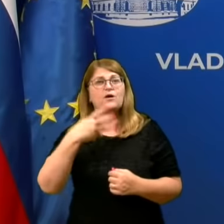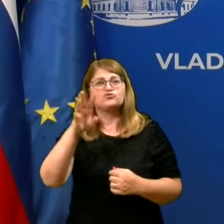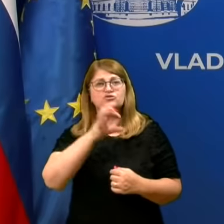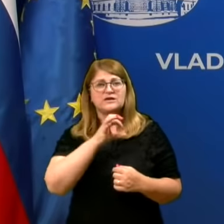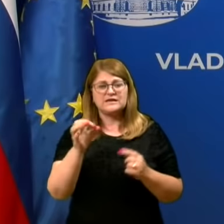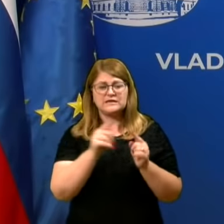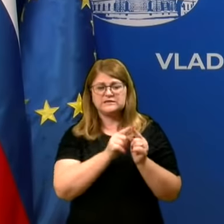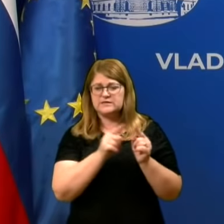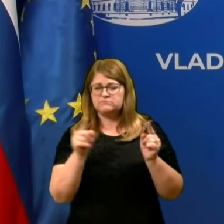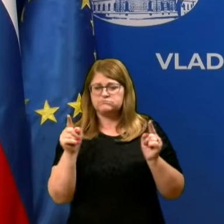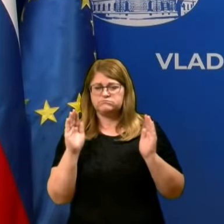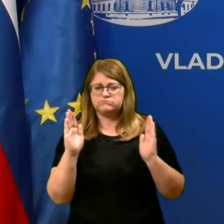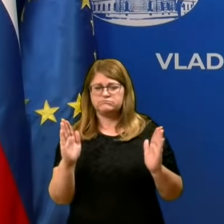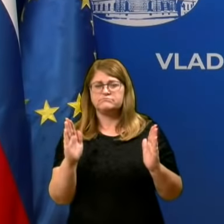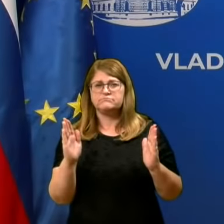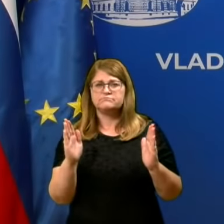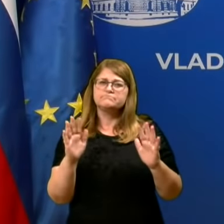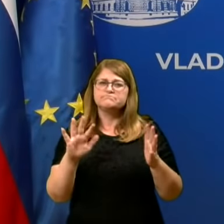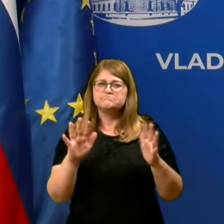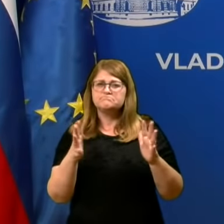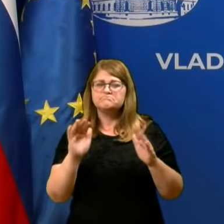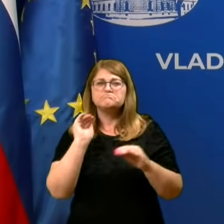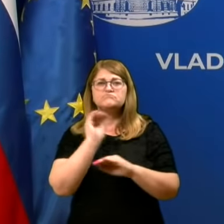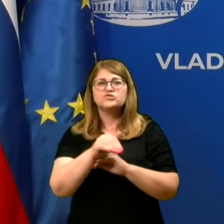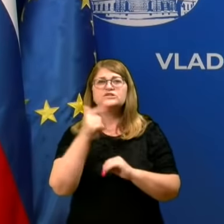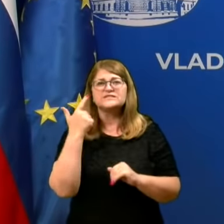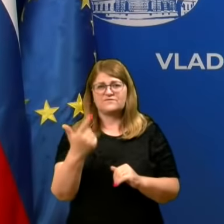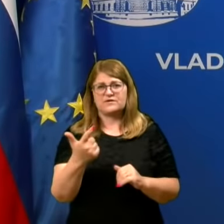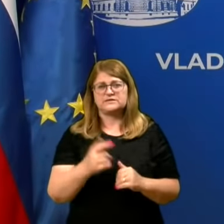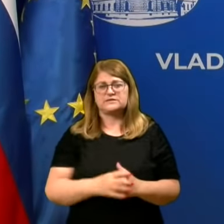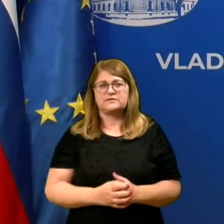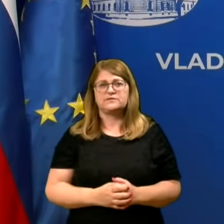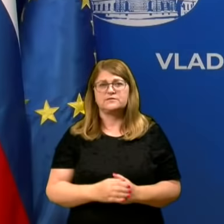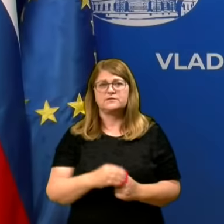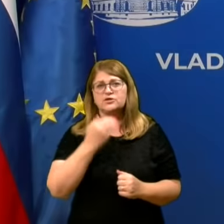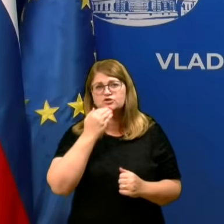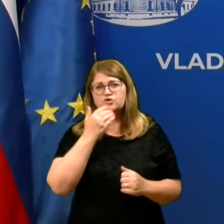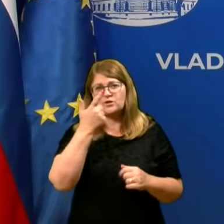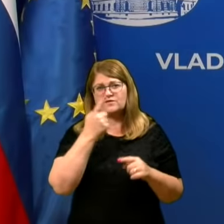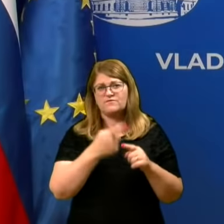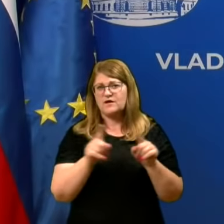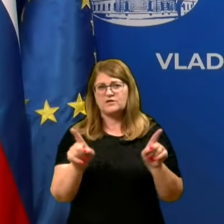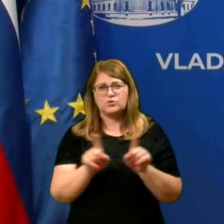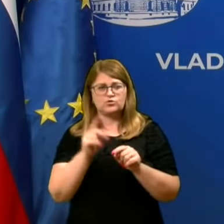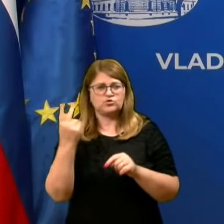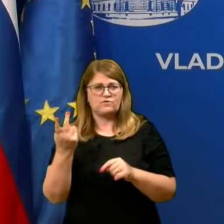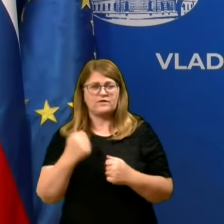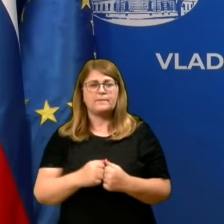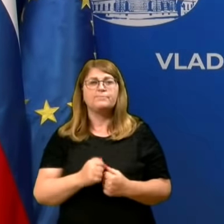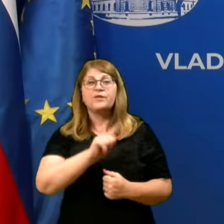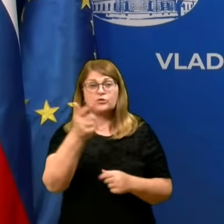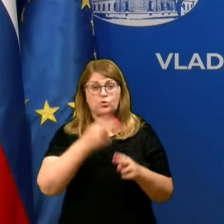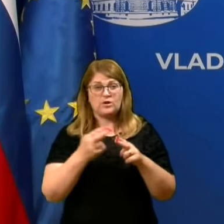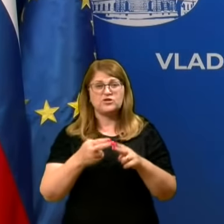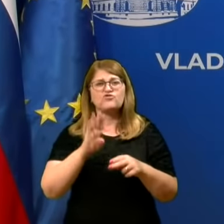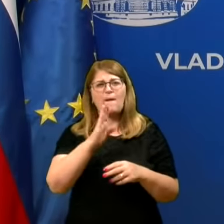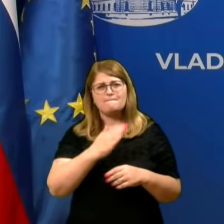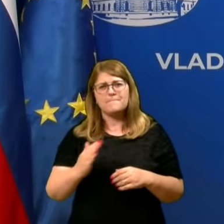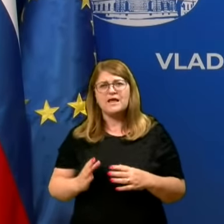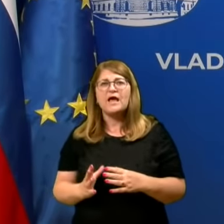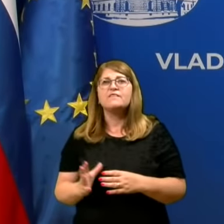kumulativno incidenco pri nekaj čez 20, skoraj dvakrat tisto, kaj je v Sloveniji. Druge države Balkana